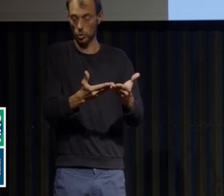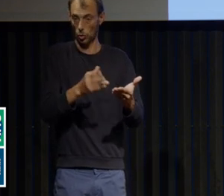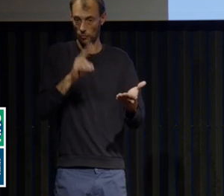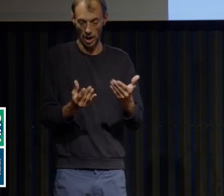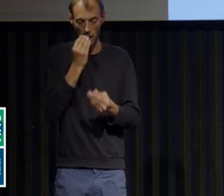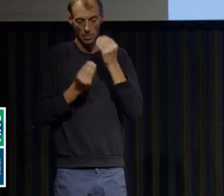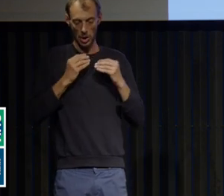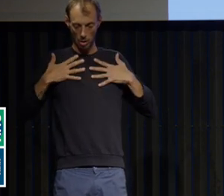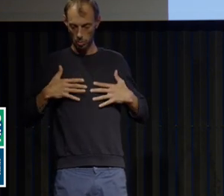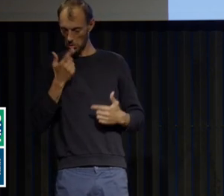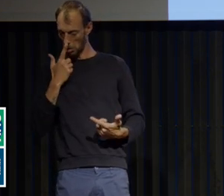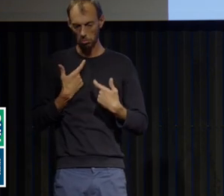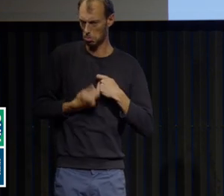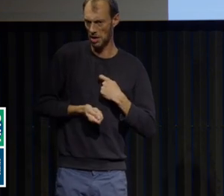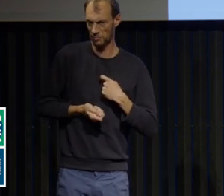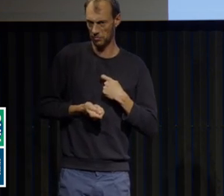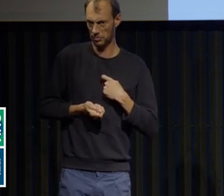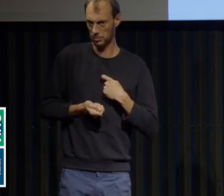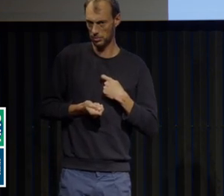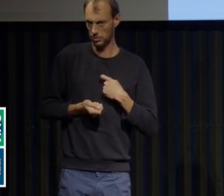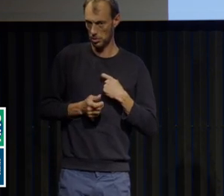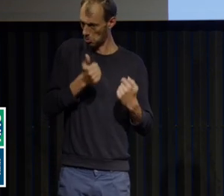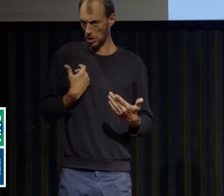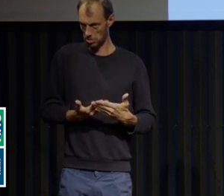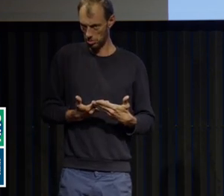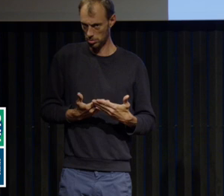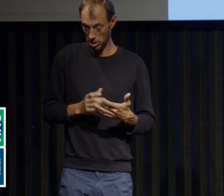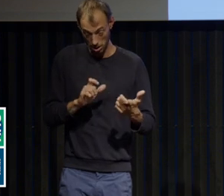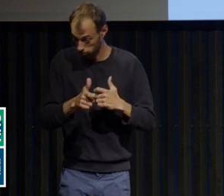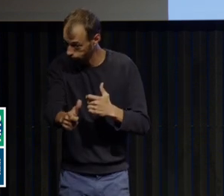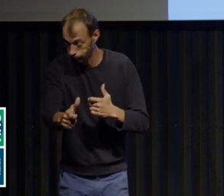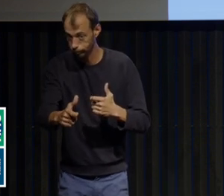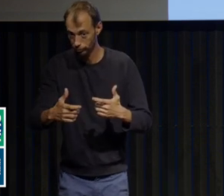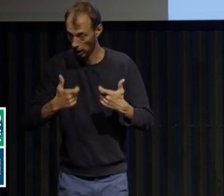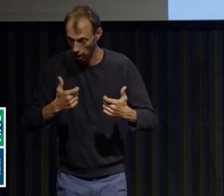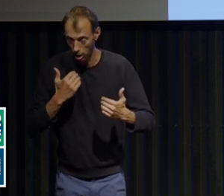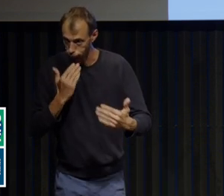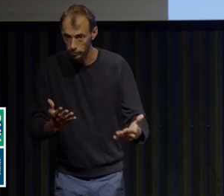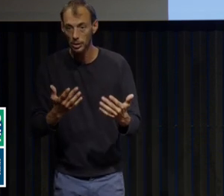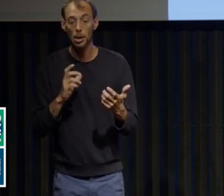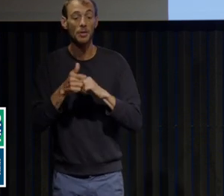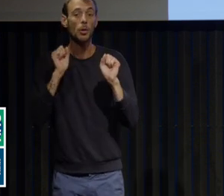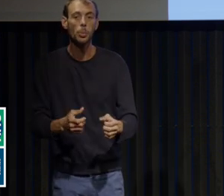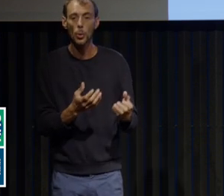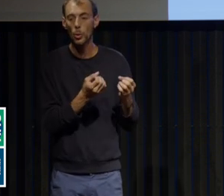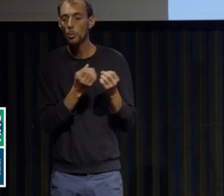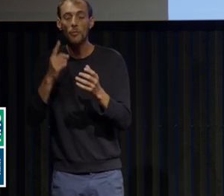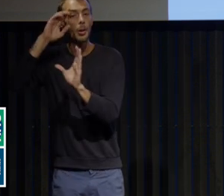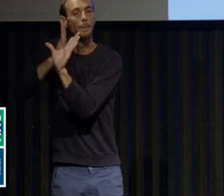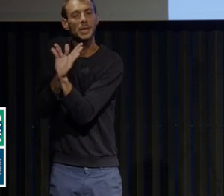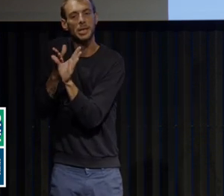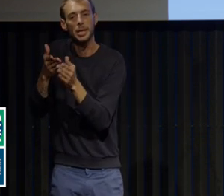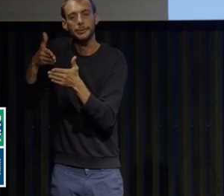conséquences, des conséquences psychiques. Alors, c'est vrai que très souvent, on va avoir aussi des comorbidités anxieuses,